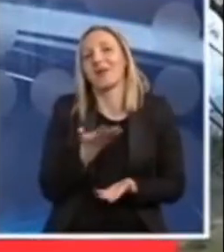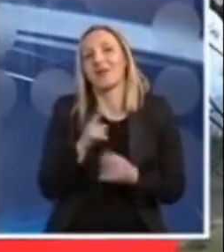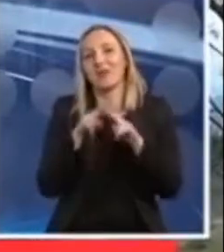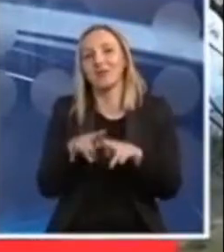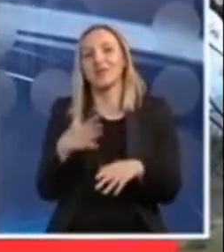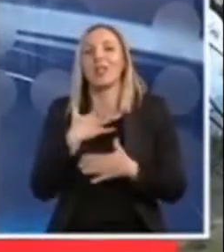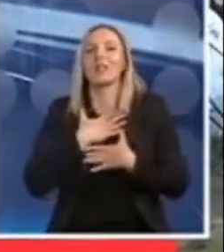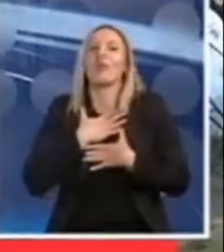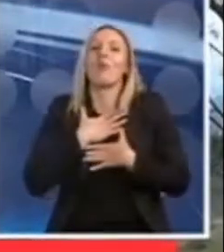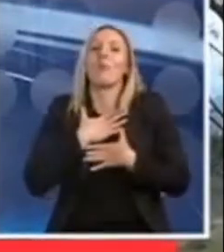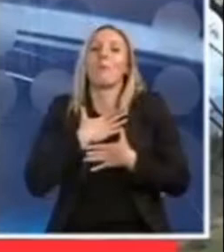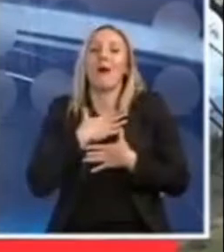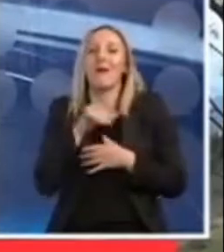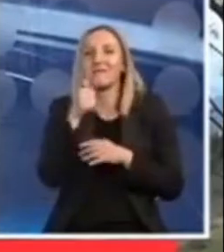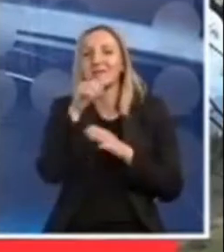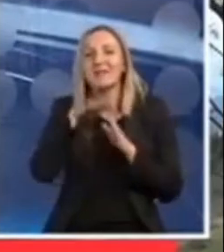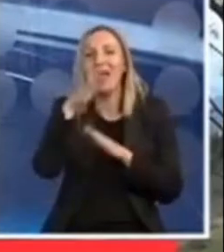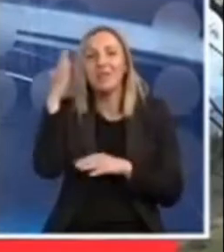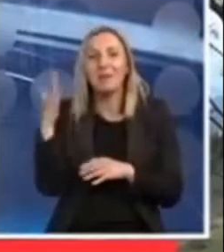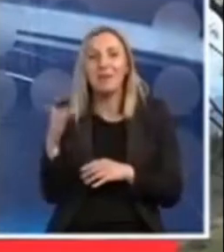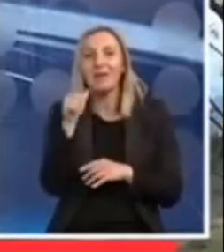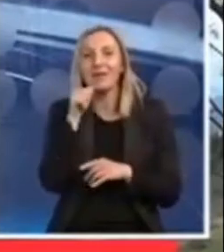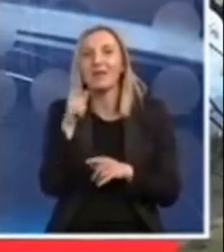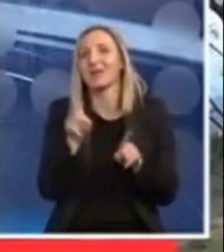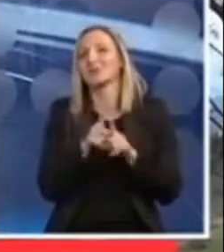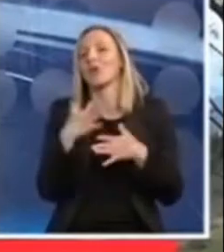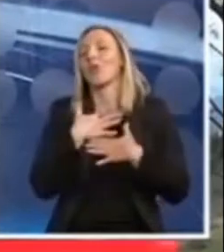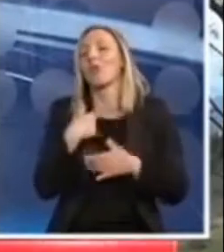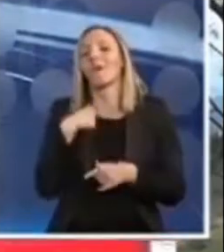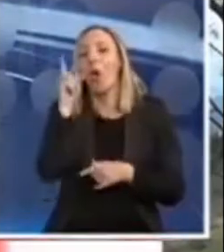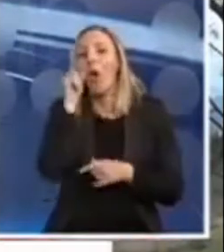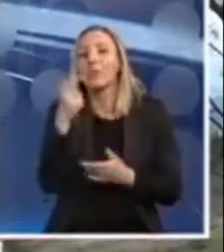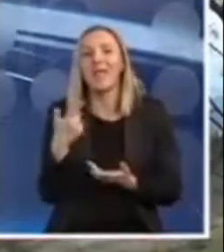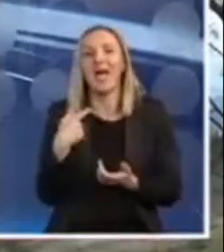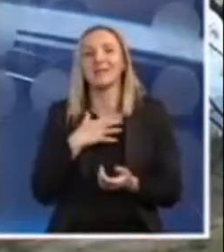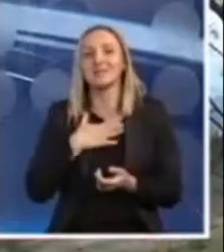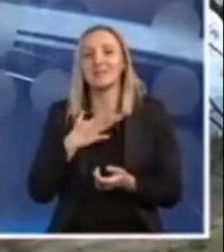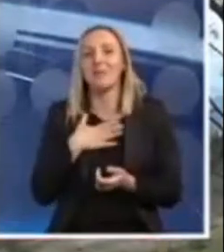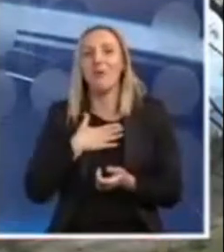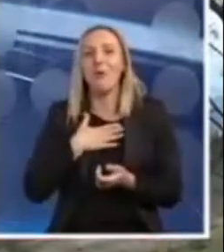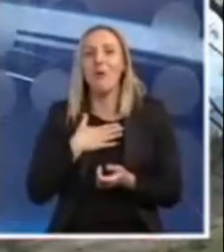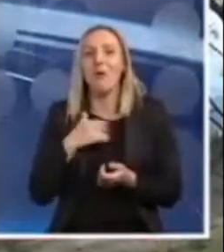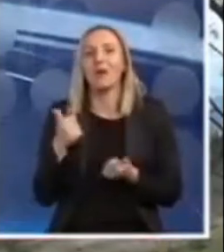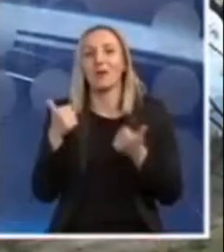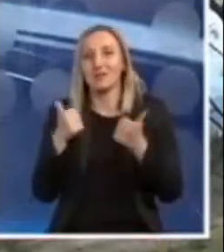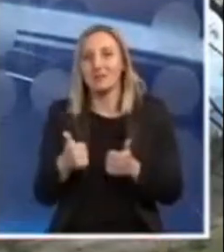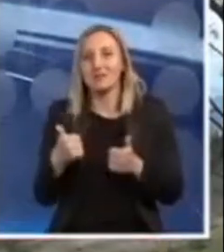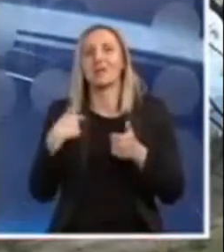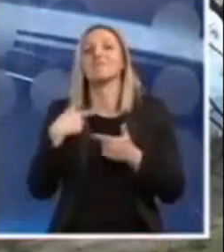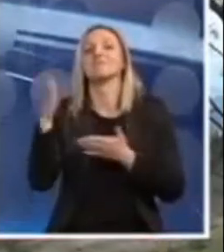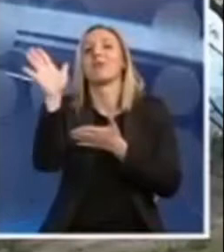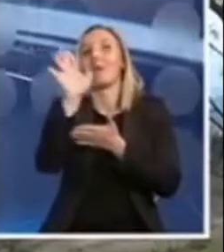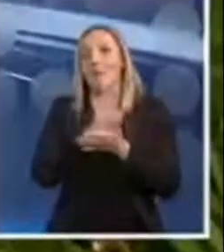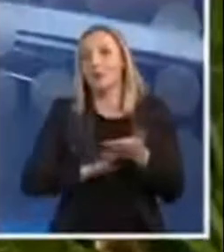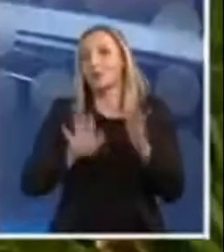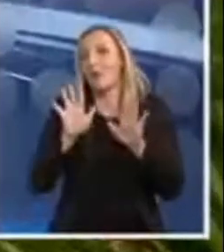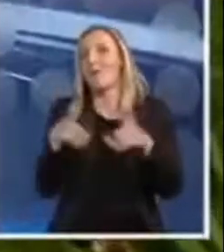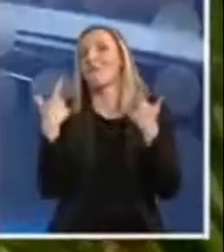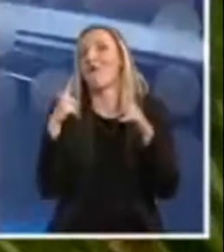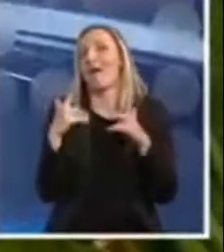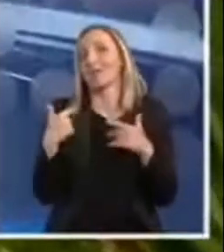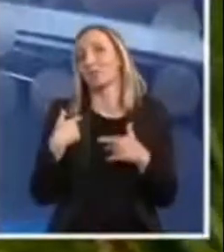Ljubav prema Zlataru i pre svega prema ocu me je nekako nagnala da otpočnemo ovu avanturu.